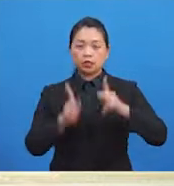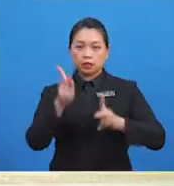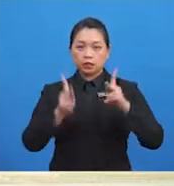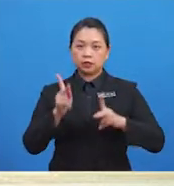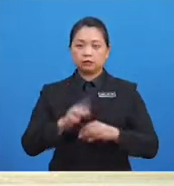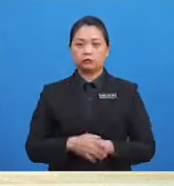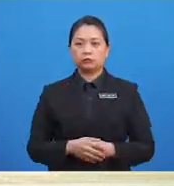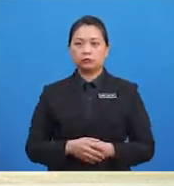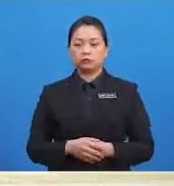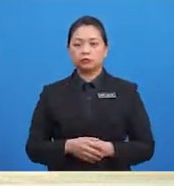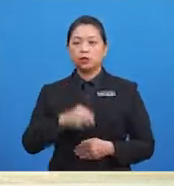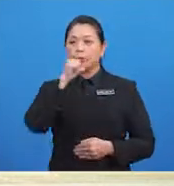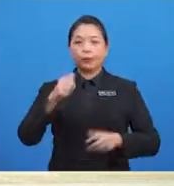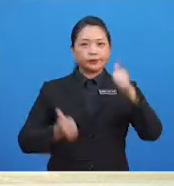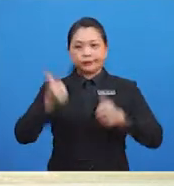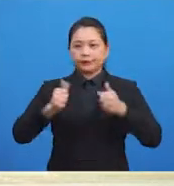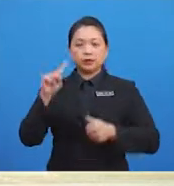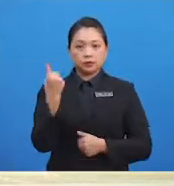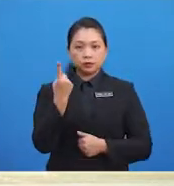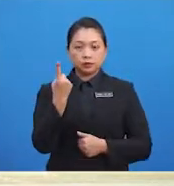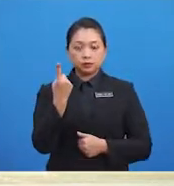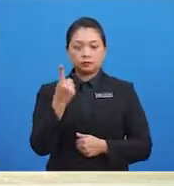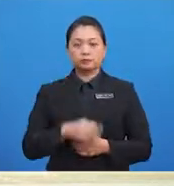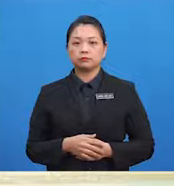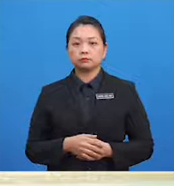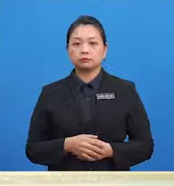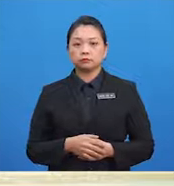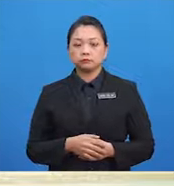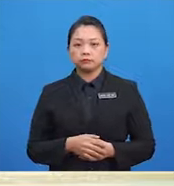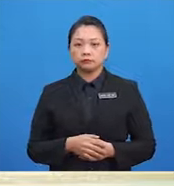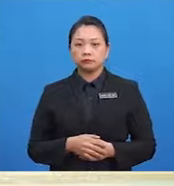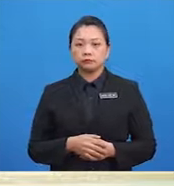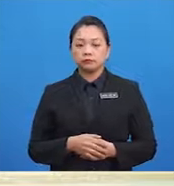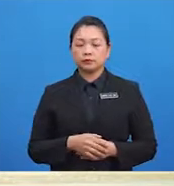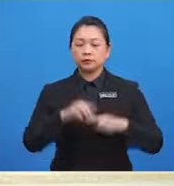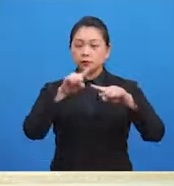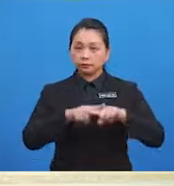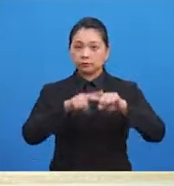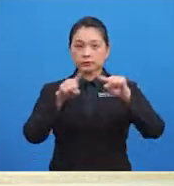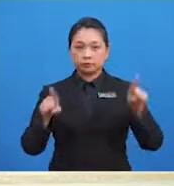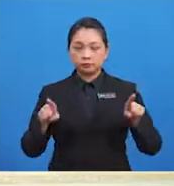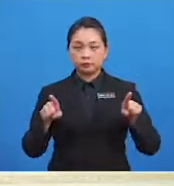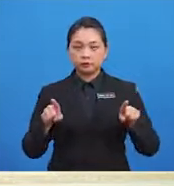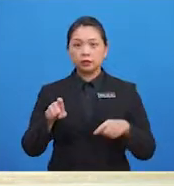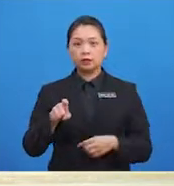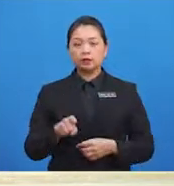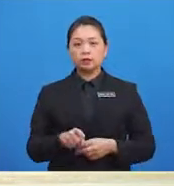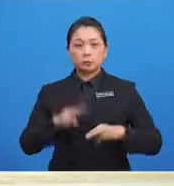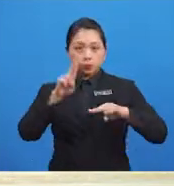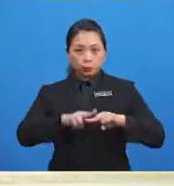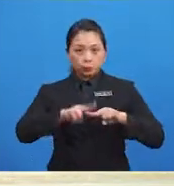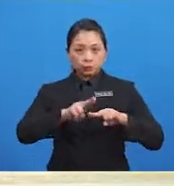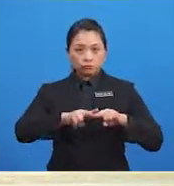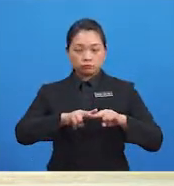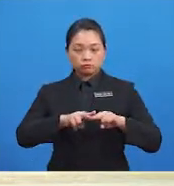penumpang pun perlulah memakai tali pinggang keledah Ini dapat membantu